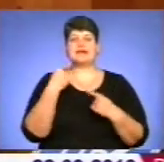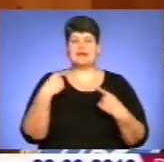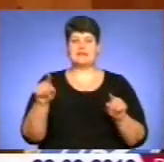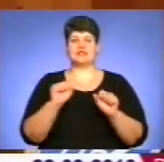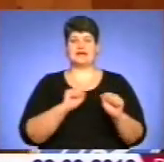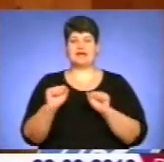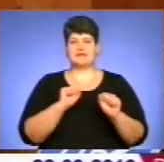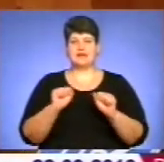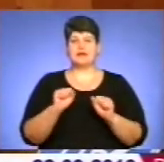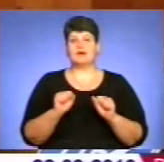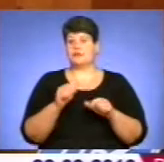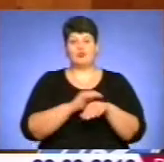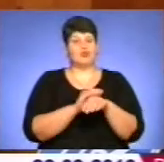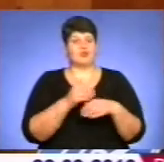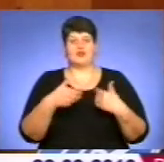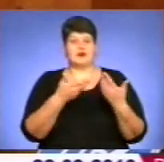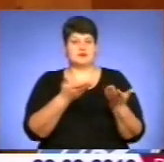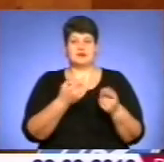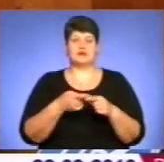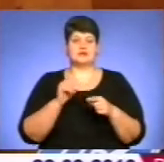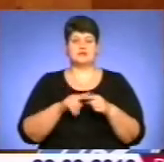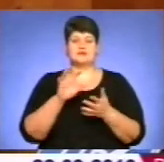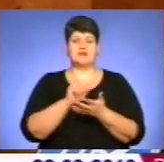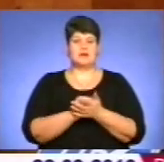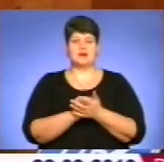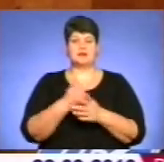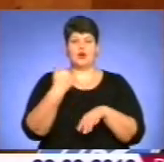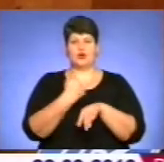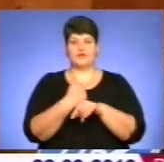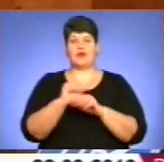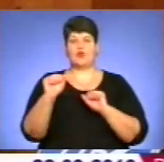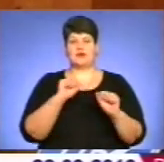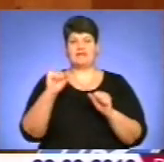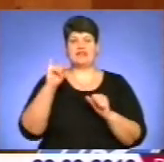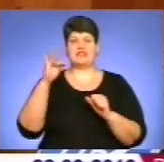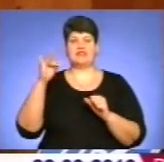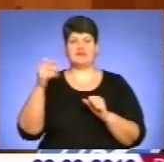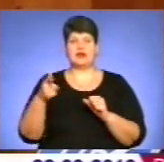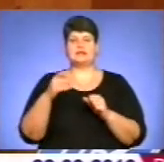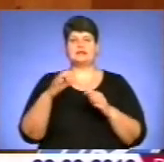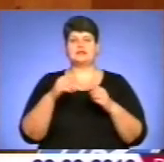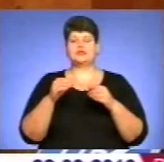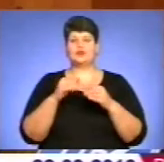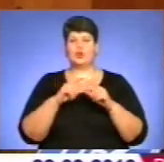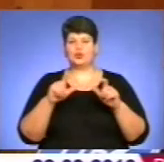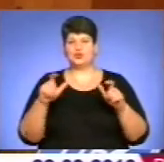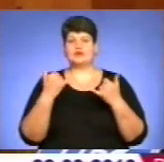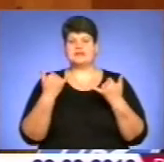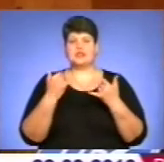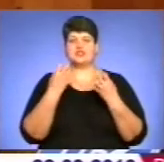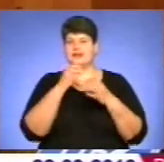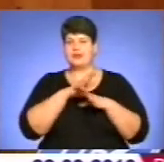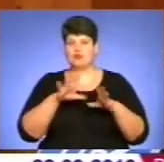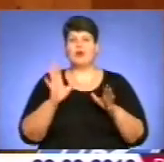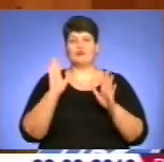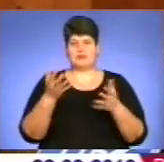якщо маю, будь ласка, цим займаються головне управління інфраструктури. Офіційного ще не було, але зараз після засідання штабу буде прийняти